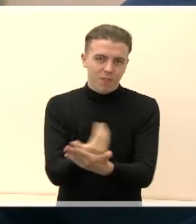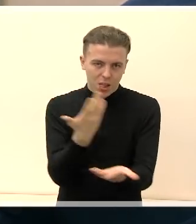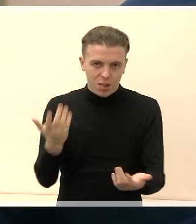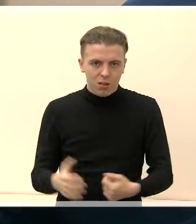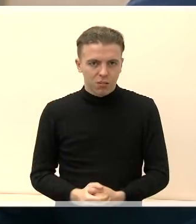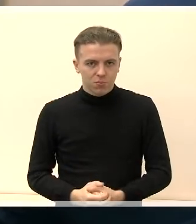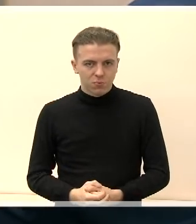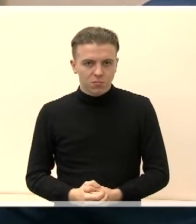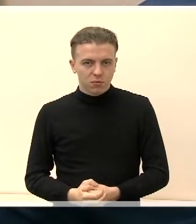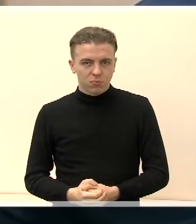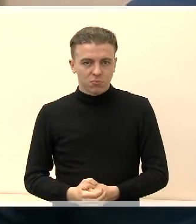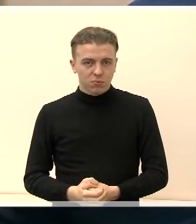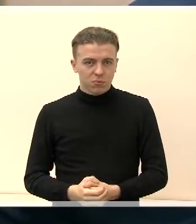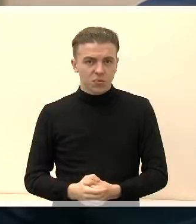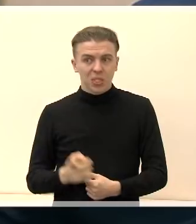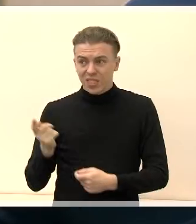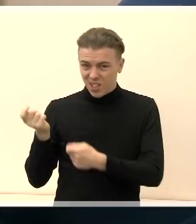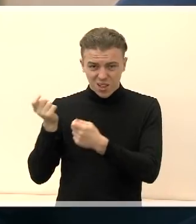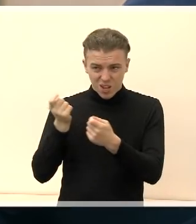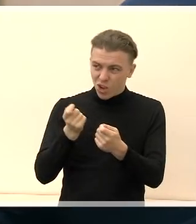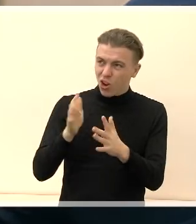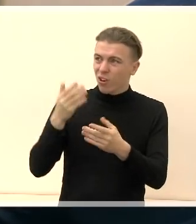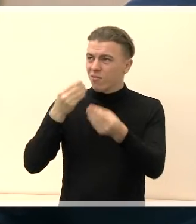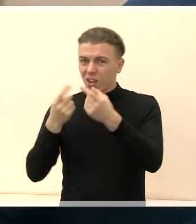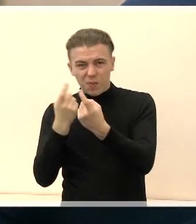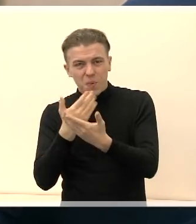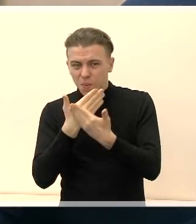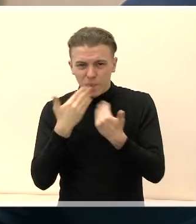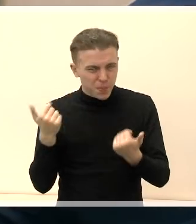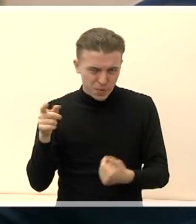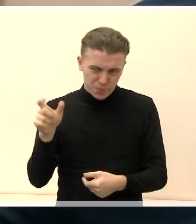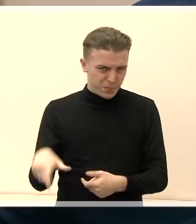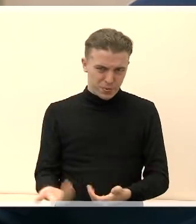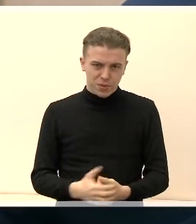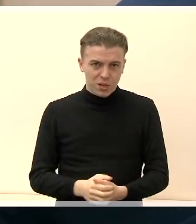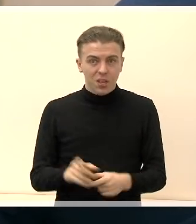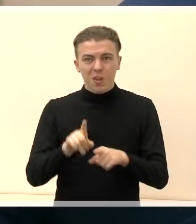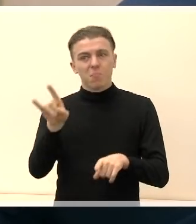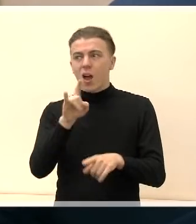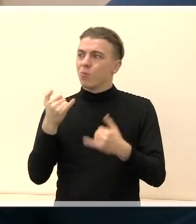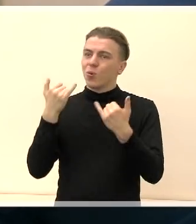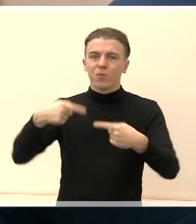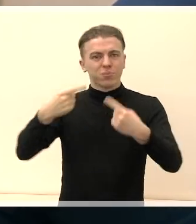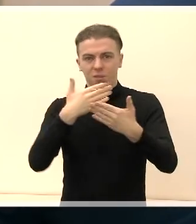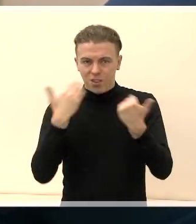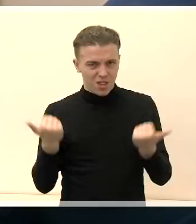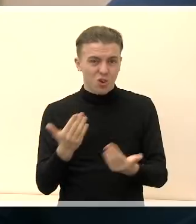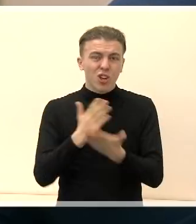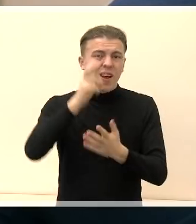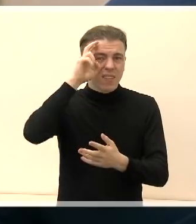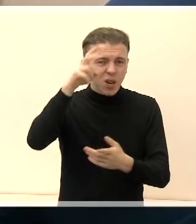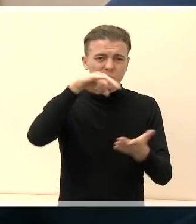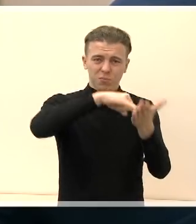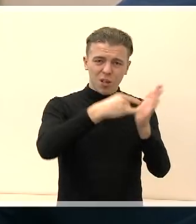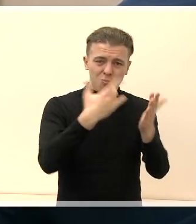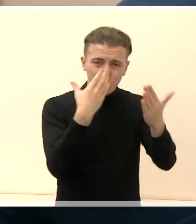todėl, kad ne jis kažką atneša, ne jis kažką padaro Marijampuliai. Tai yra vyriausybė, tai yra planai, tai yra